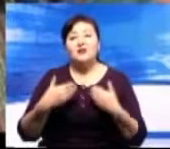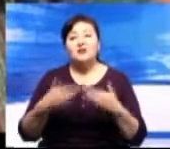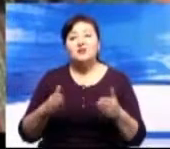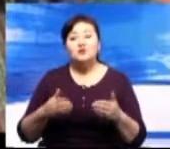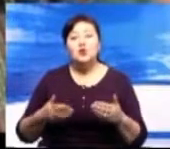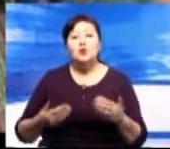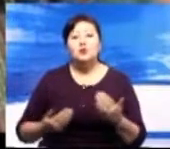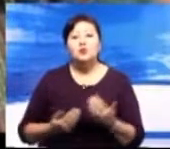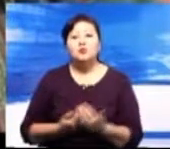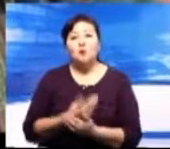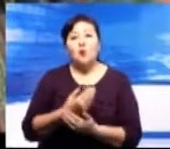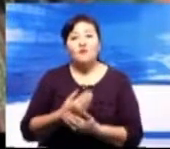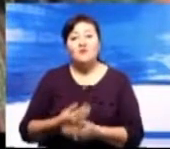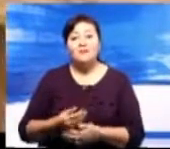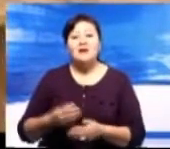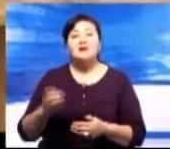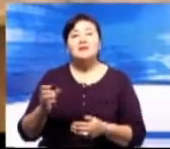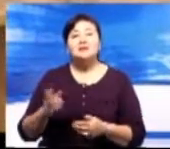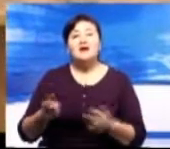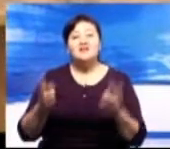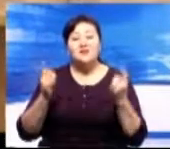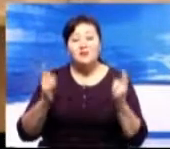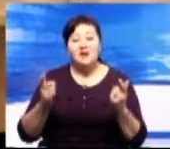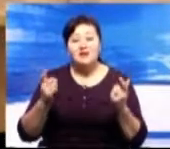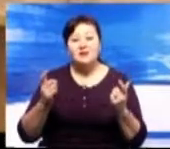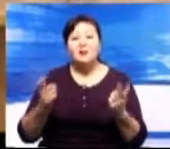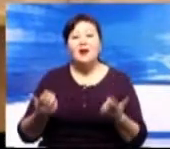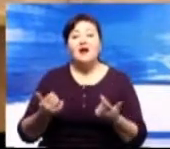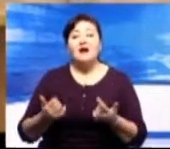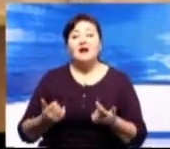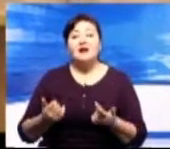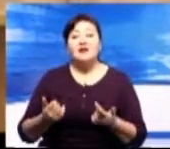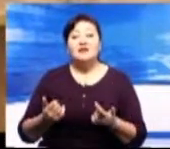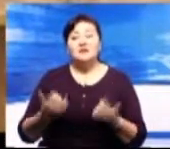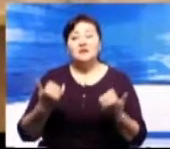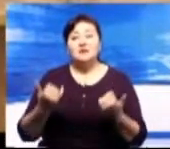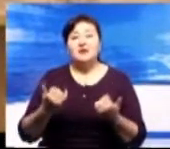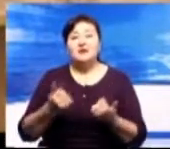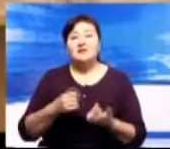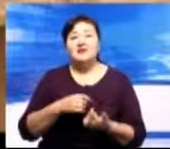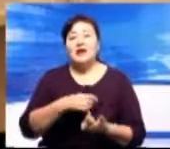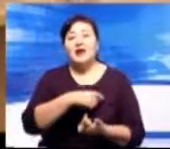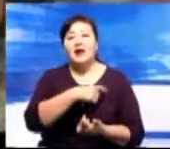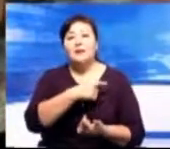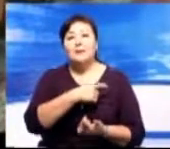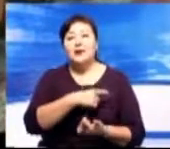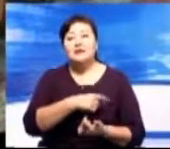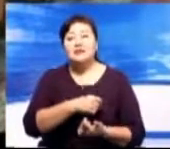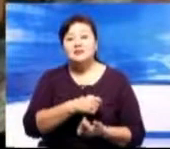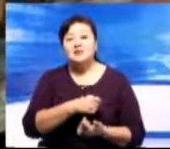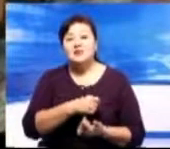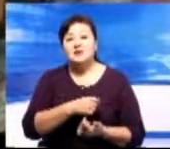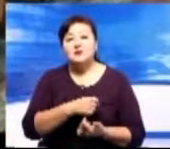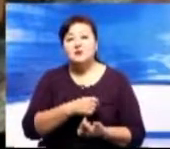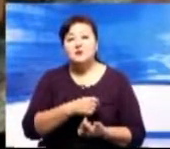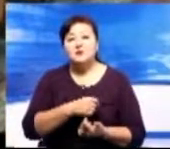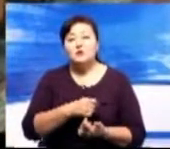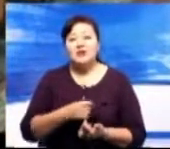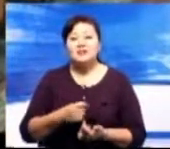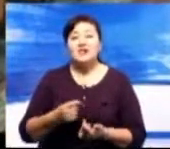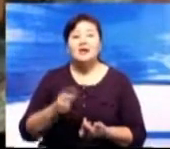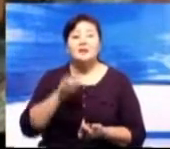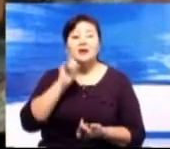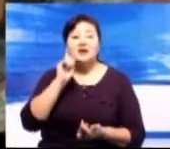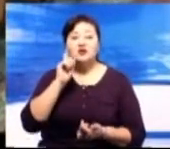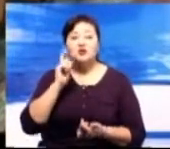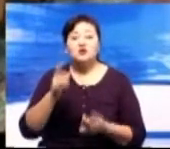самым современным достижениям человечества. Такое мнение высказали депутаты молодежного маслехата во время встречи со студентами колледжей нашего